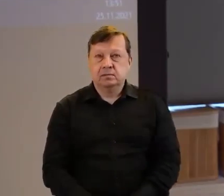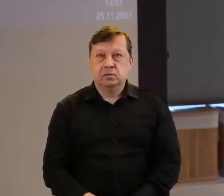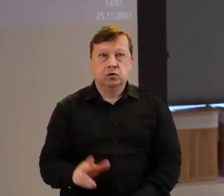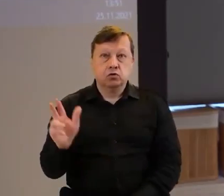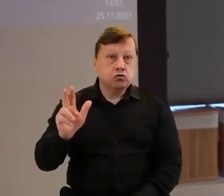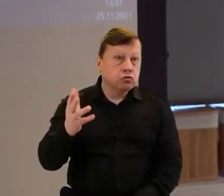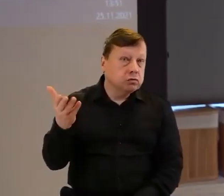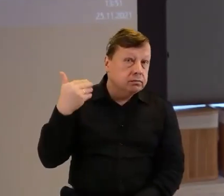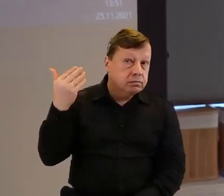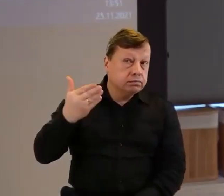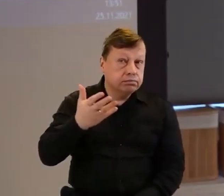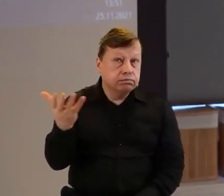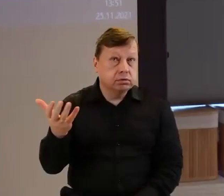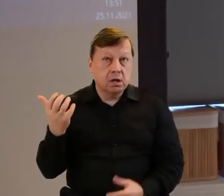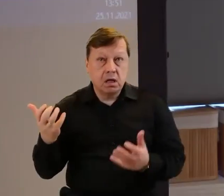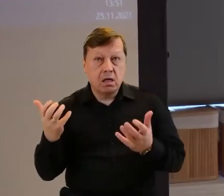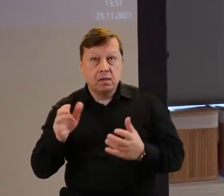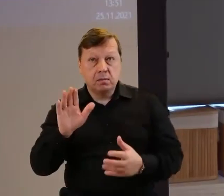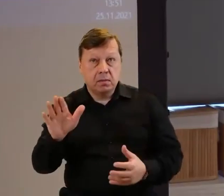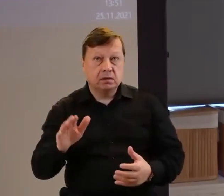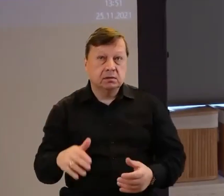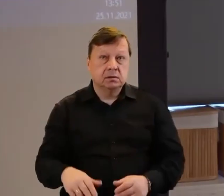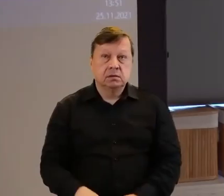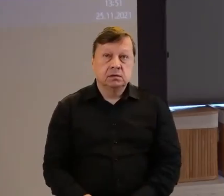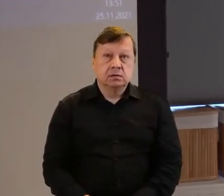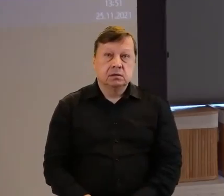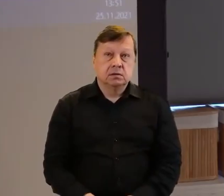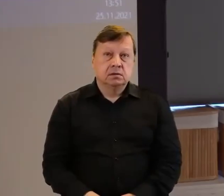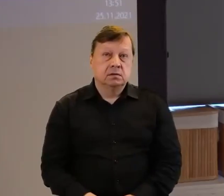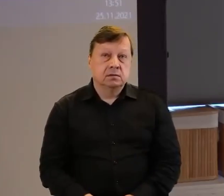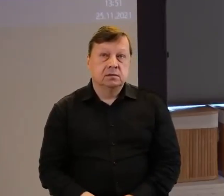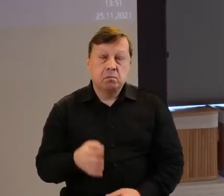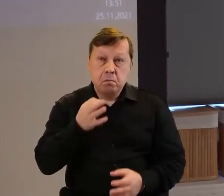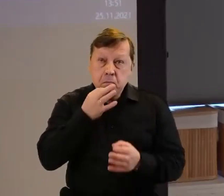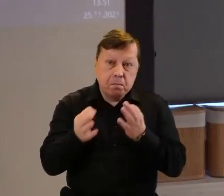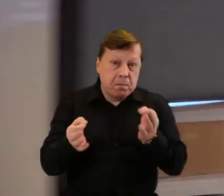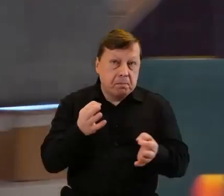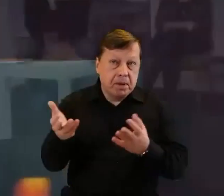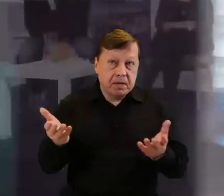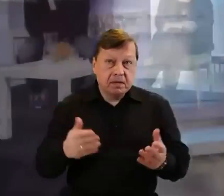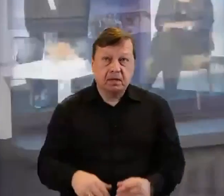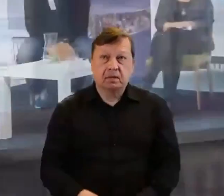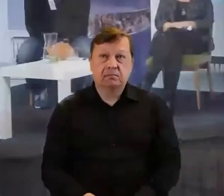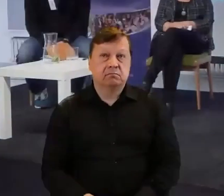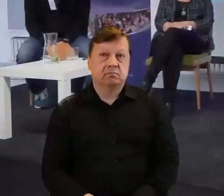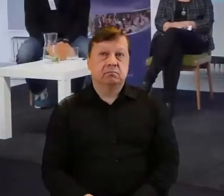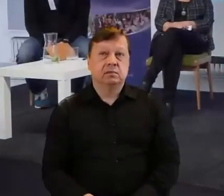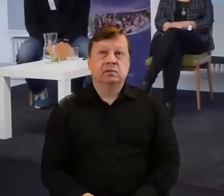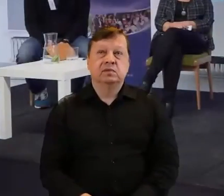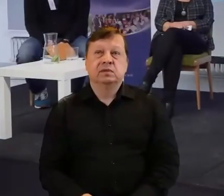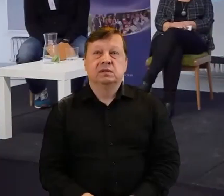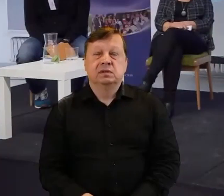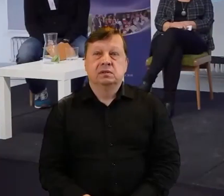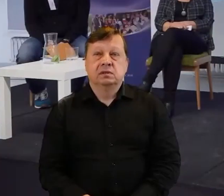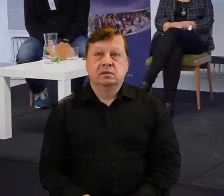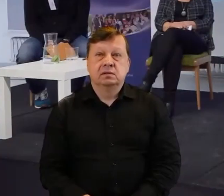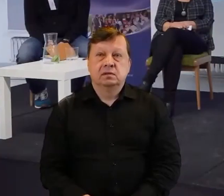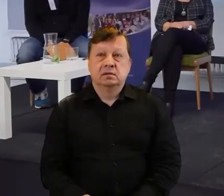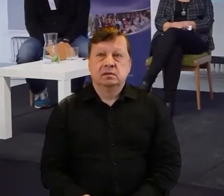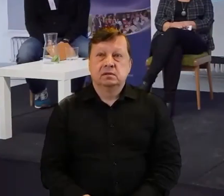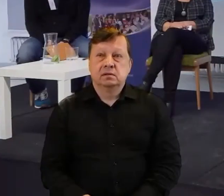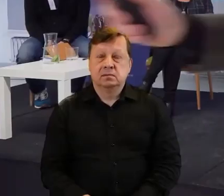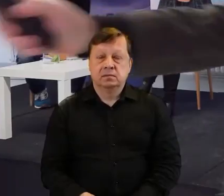Czy ktoś ma ochotę się odnieść, skrytykować, dopytać? Ja rozumiem, że pytania do panelistów będą w czasie przerwy.